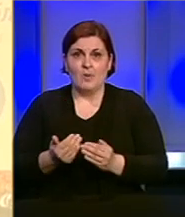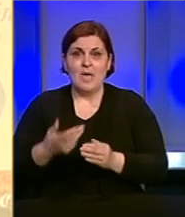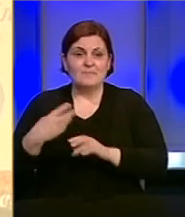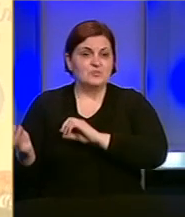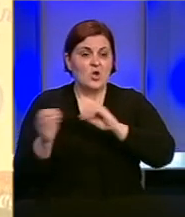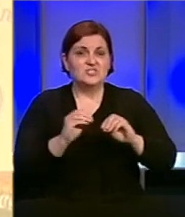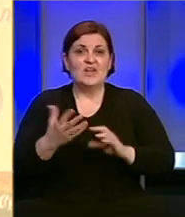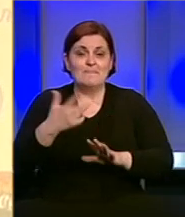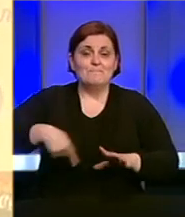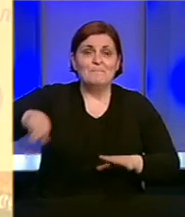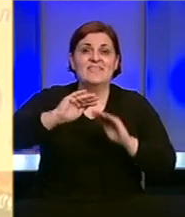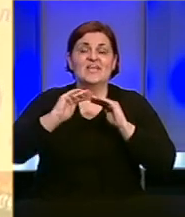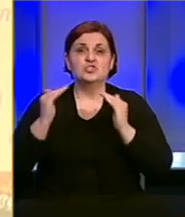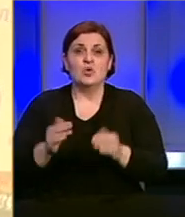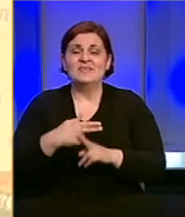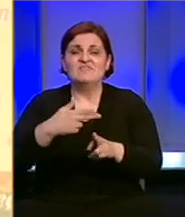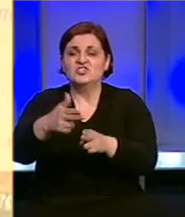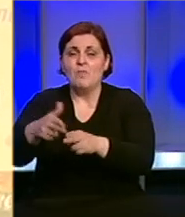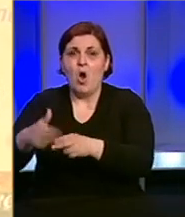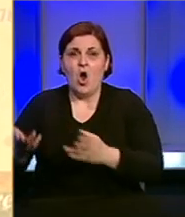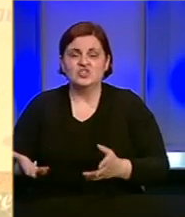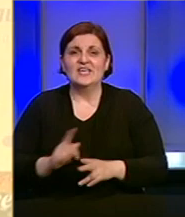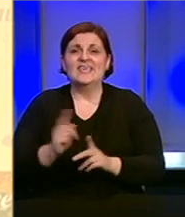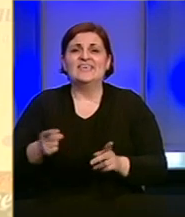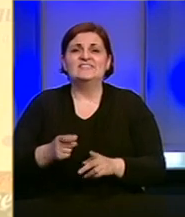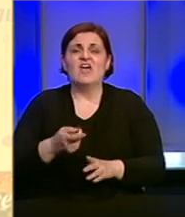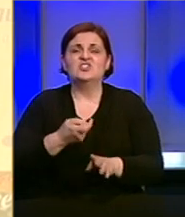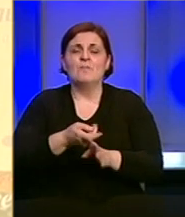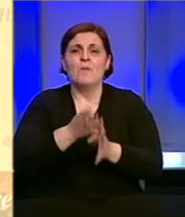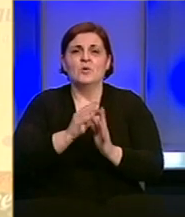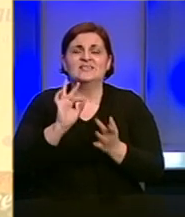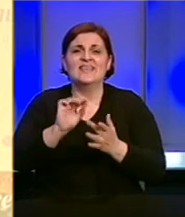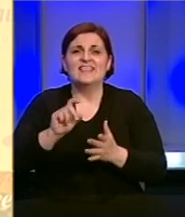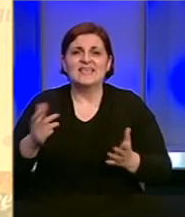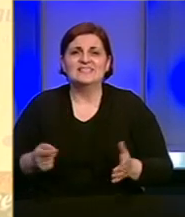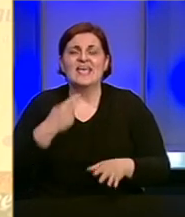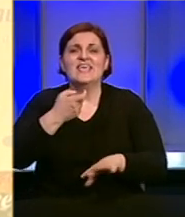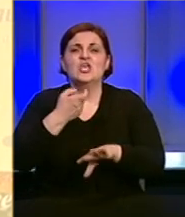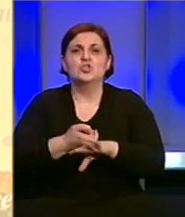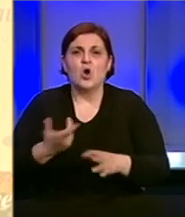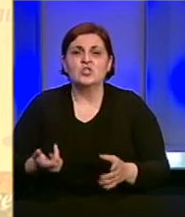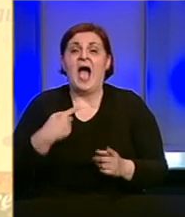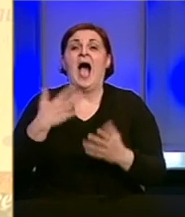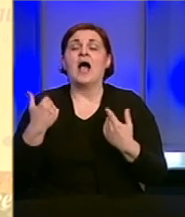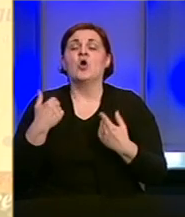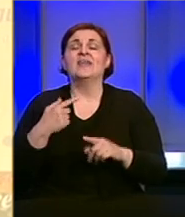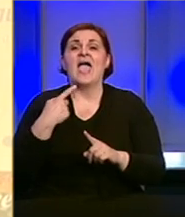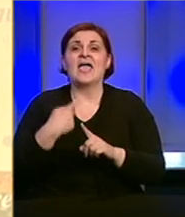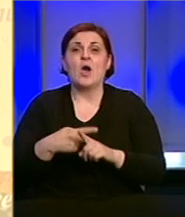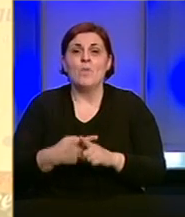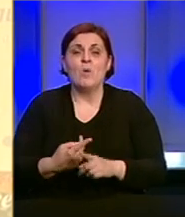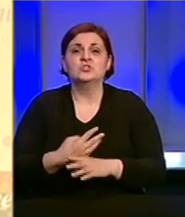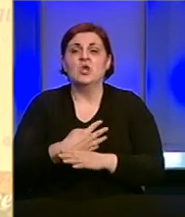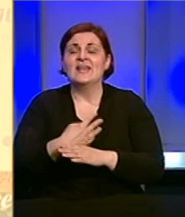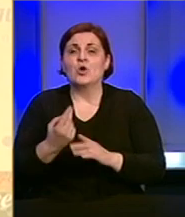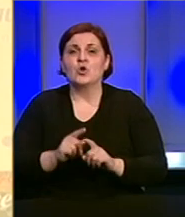soba oko toga i sve ćemo ih dezinficirati i sve ćemo pacijente testirati i testirat ćemo ljekare. Ako je neko pozitivan ide na COVID